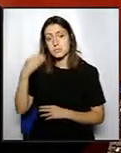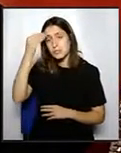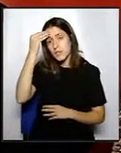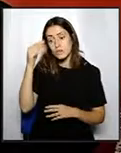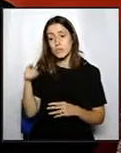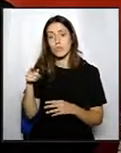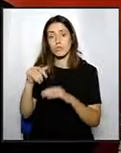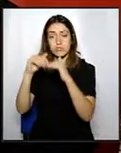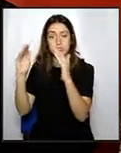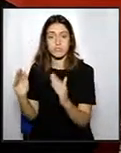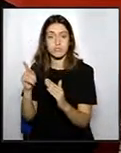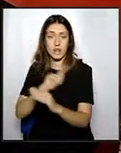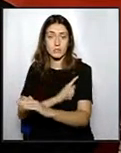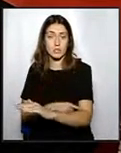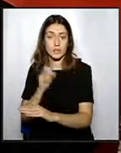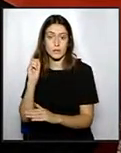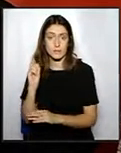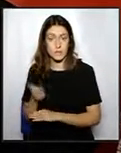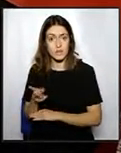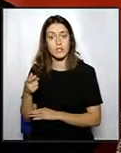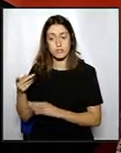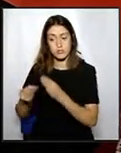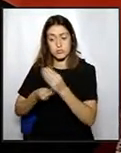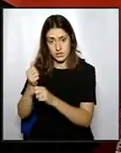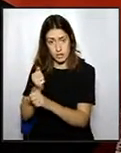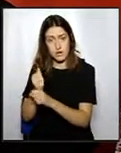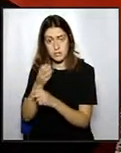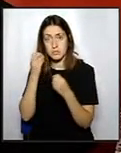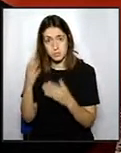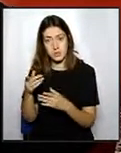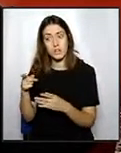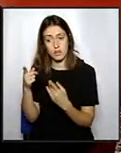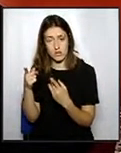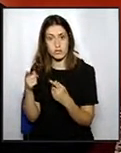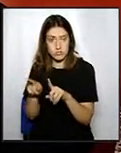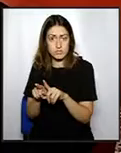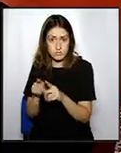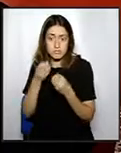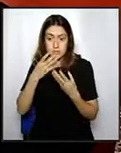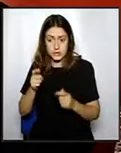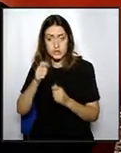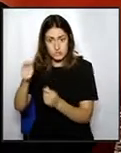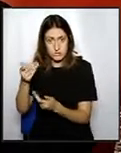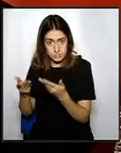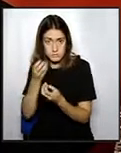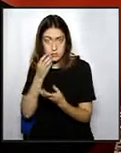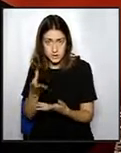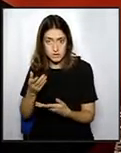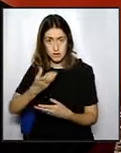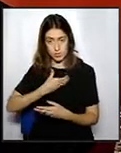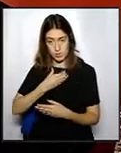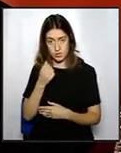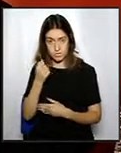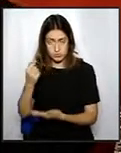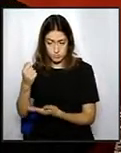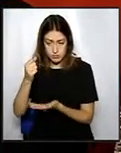està fent una bona tasca i crec que som agraeixadors d'aquesta aportació per part de l'Ajuntament. Sí que